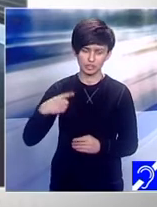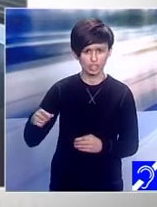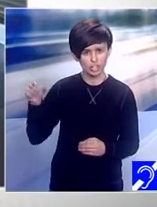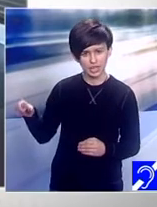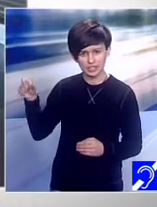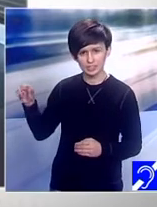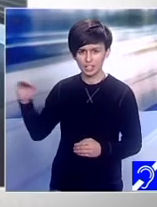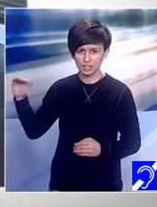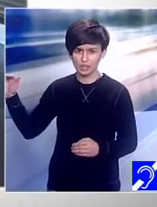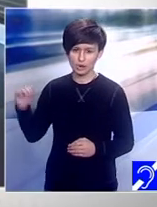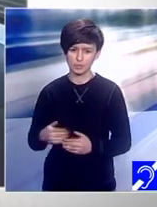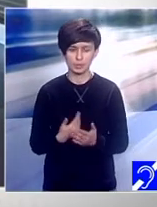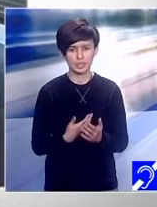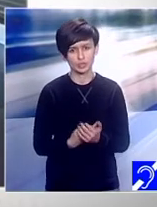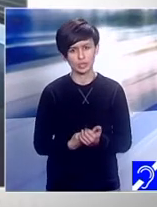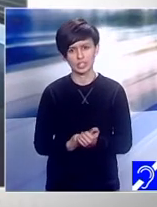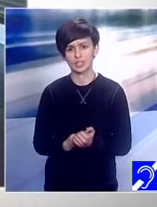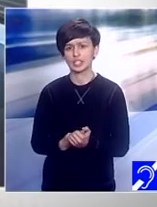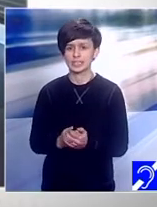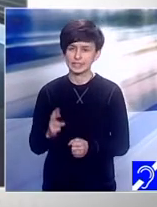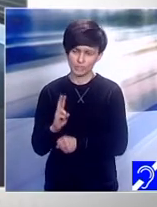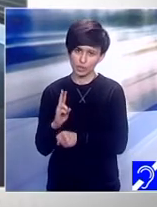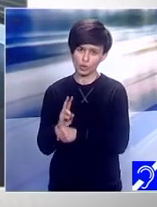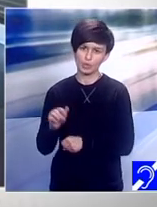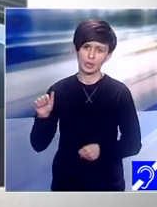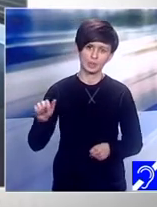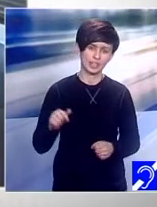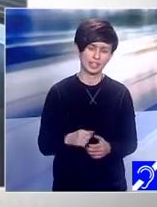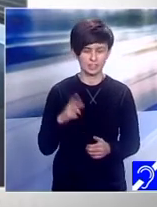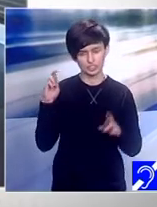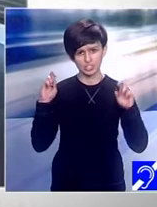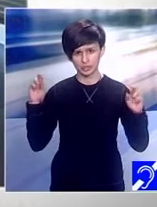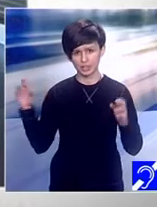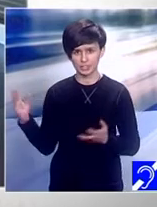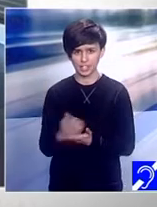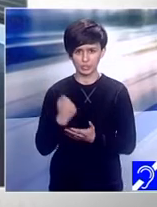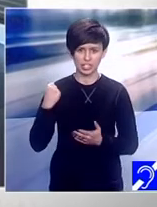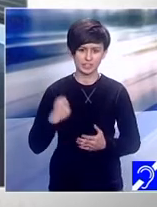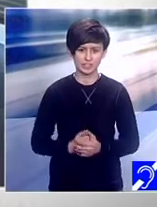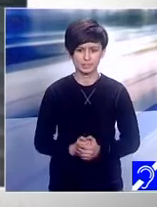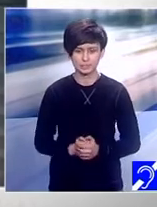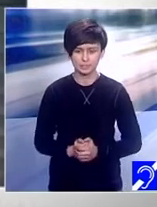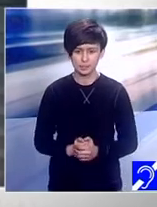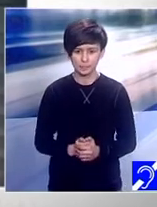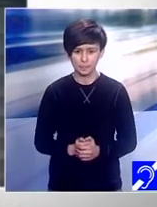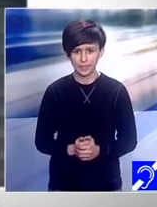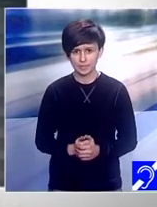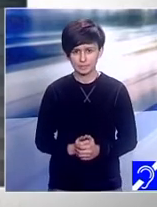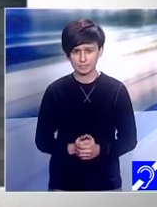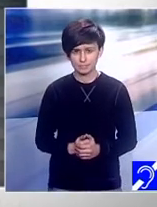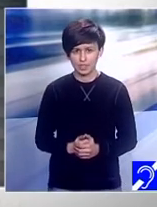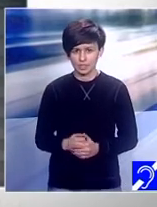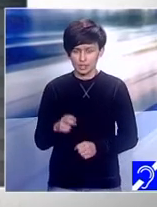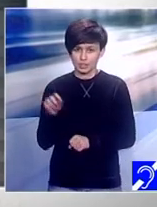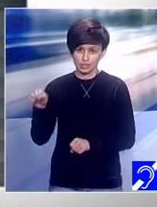ne ocupăm de el și sper să reușească. E mult de muncă în sensul ăsta? Particip la foarte multe